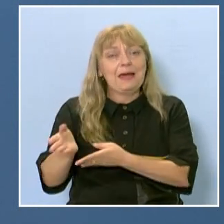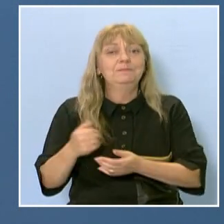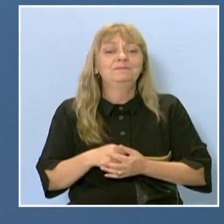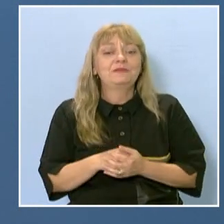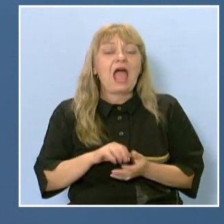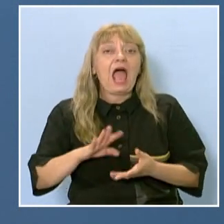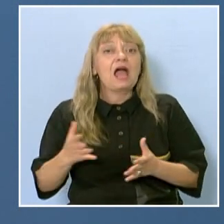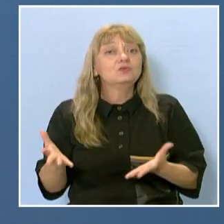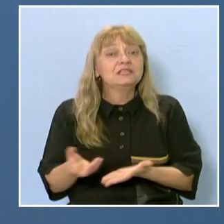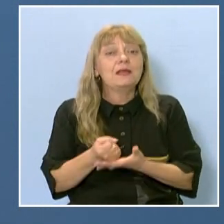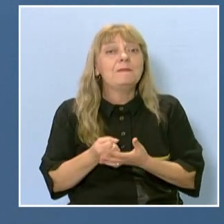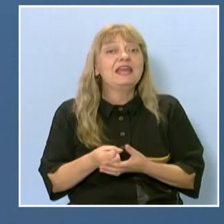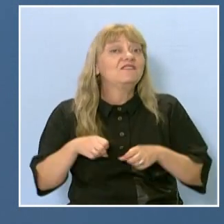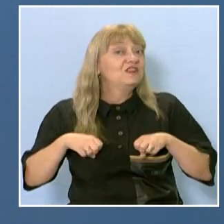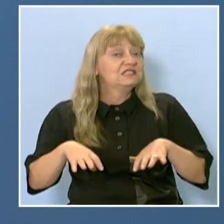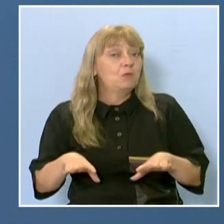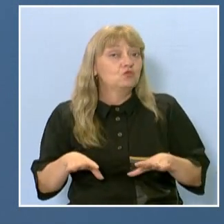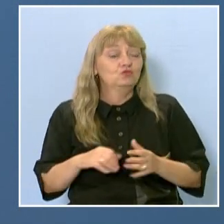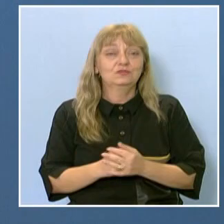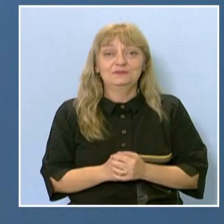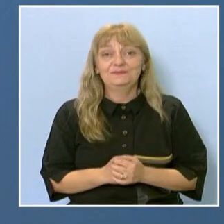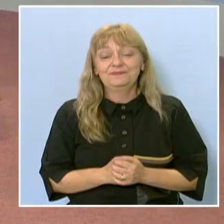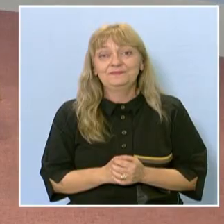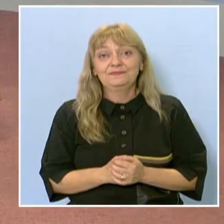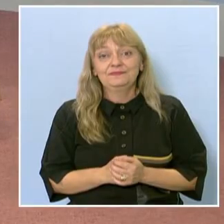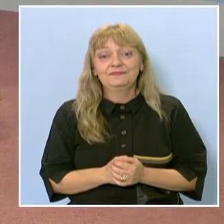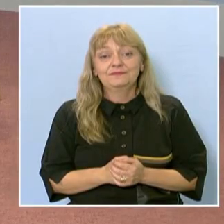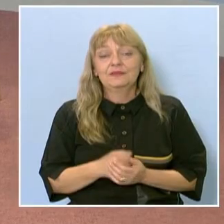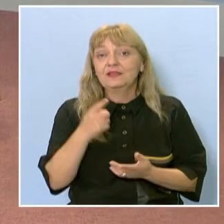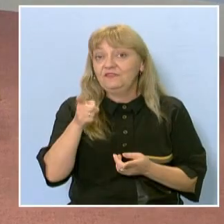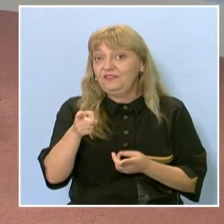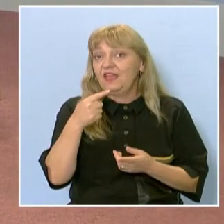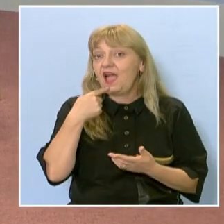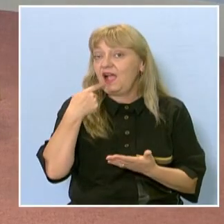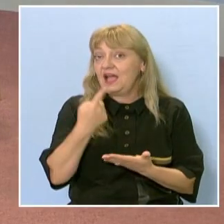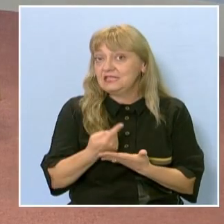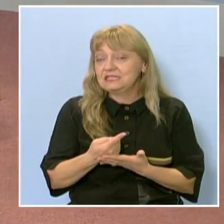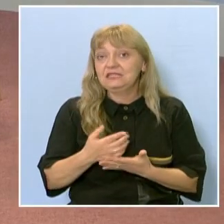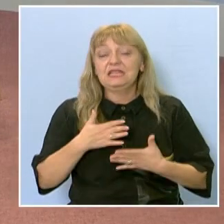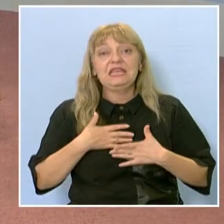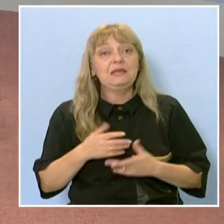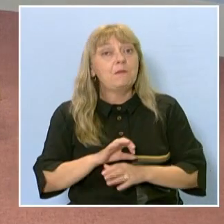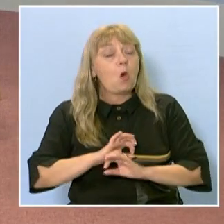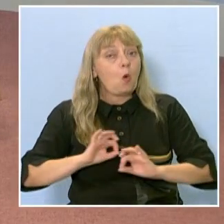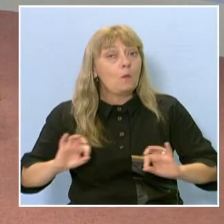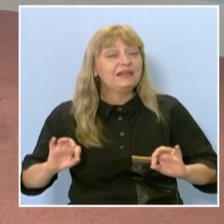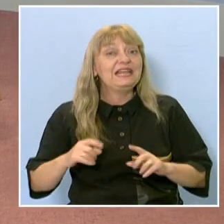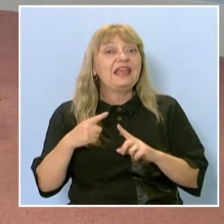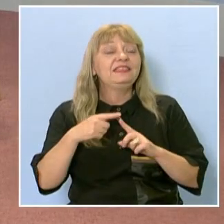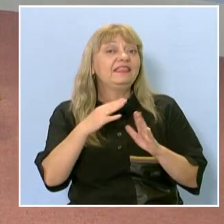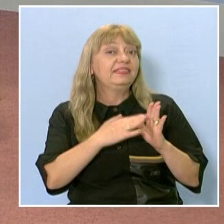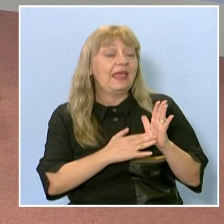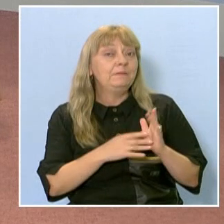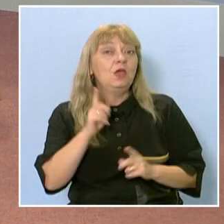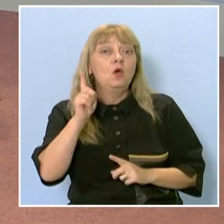открие подходяща възможност в разговора ни. Казахте, че има определени теми и